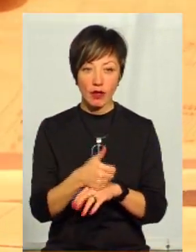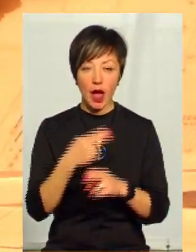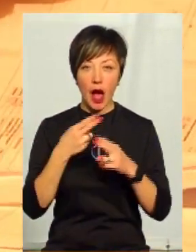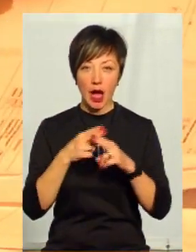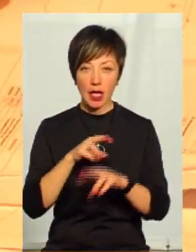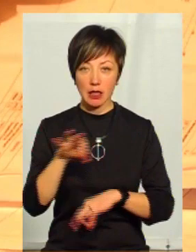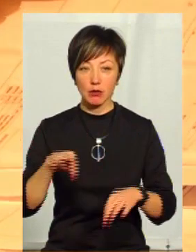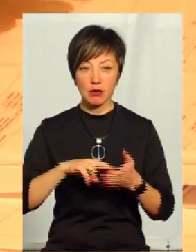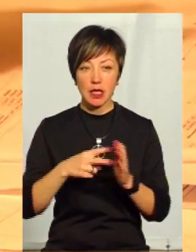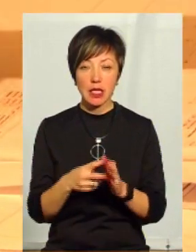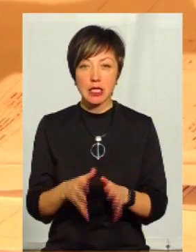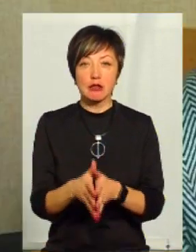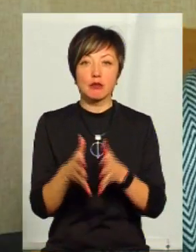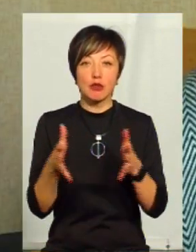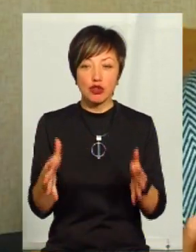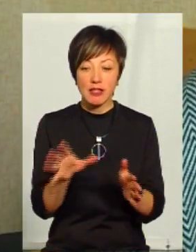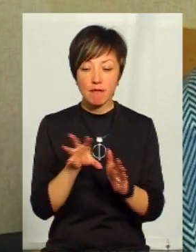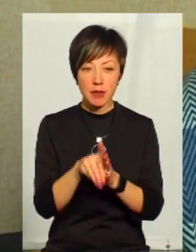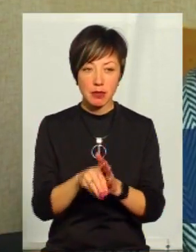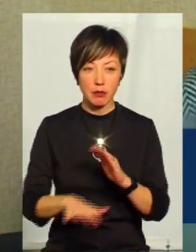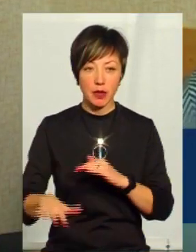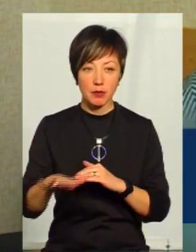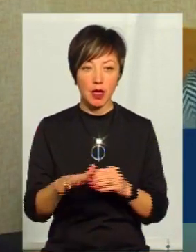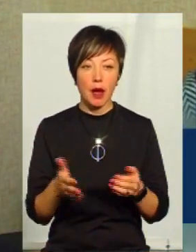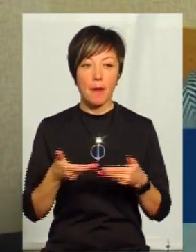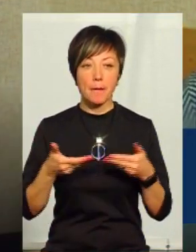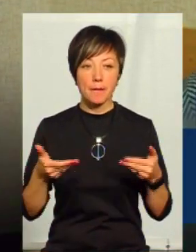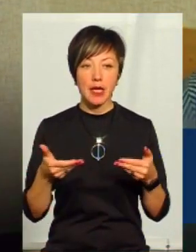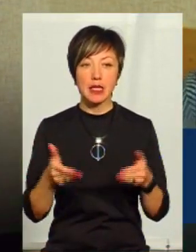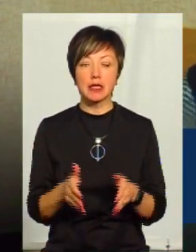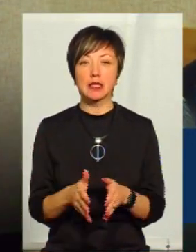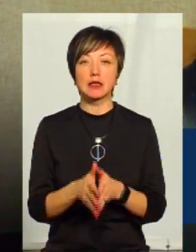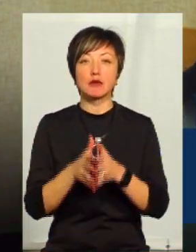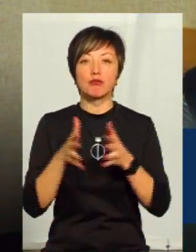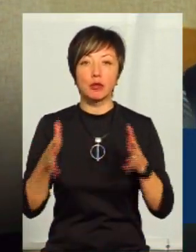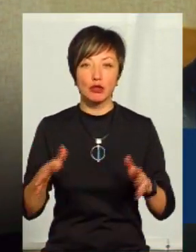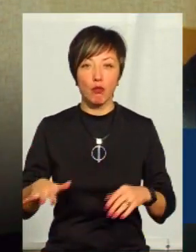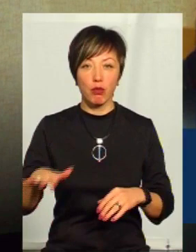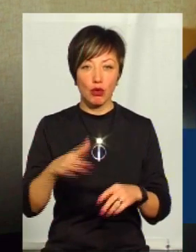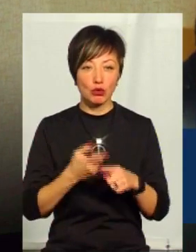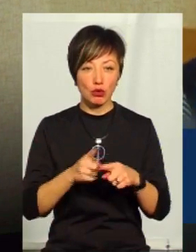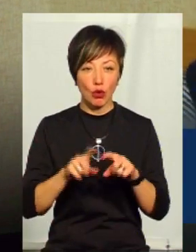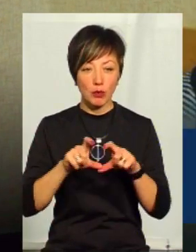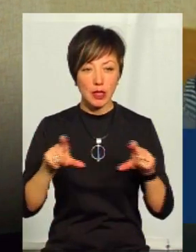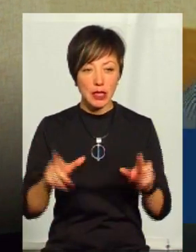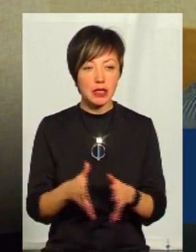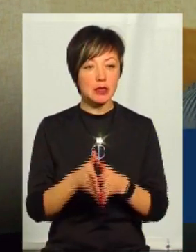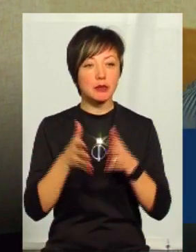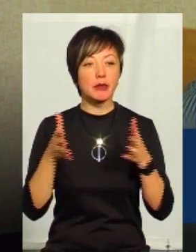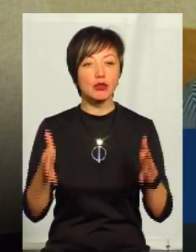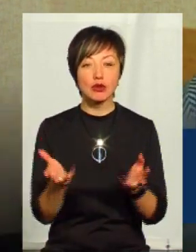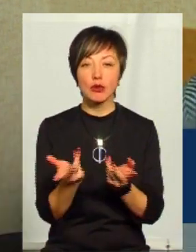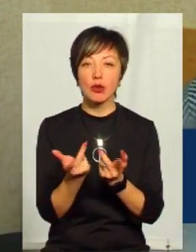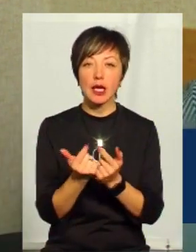у планах збільшити місткість приміщення. Ми збільшуємо суттєво площу цього об'єкту, збільшуємо кількість